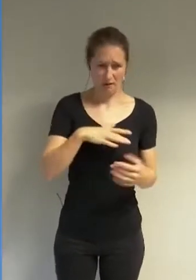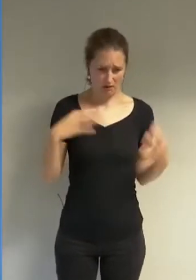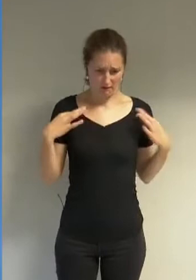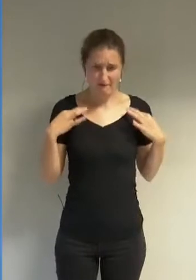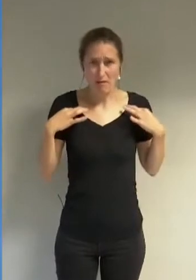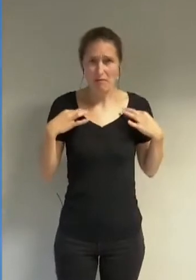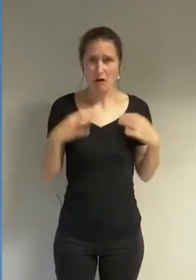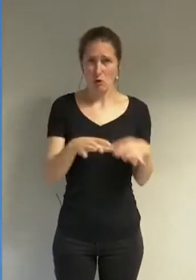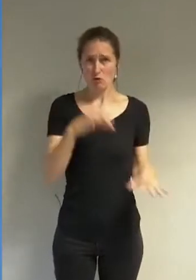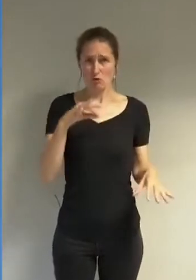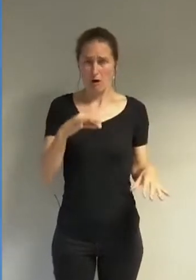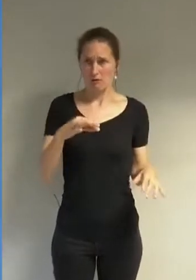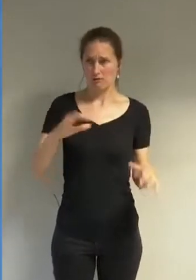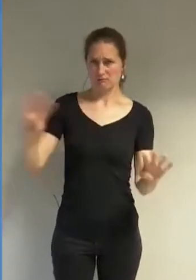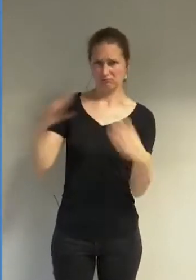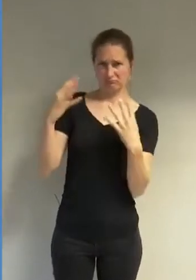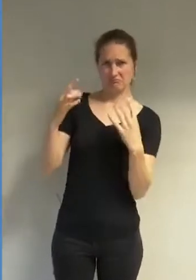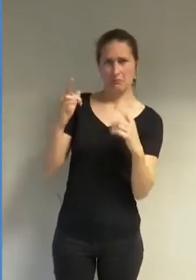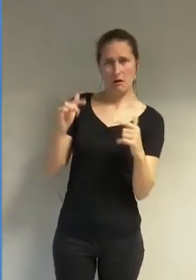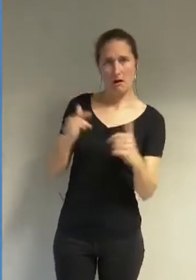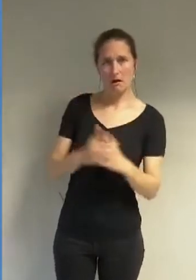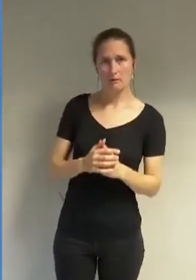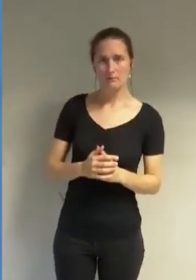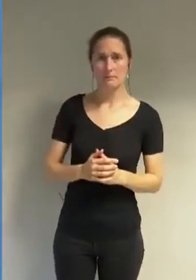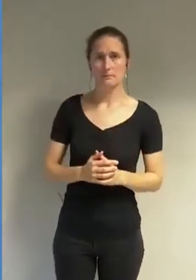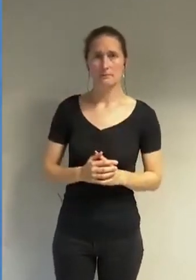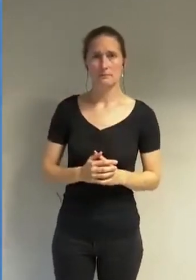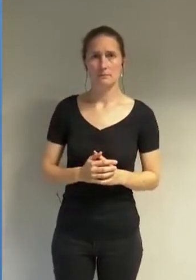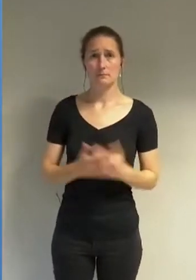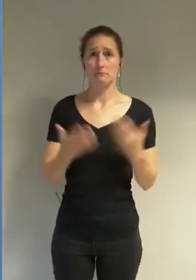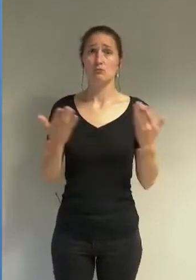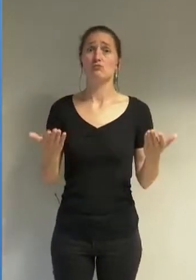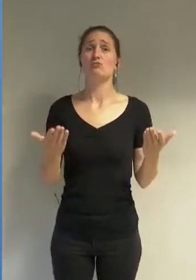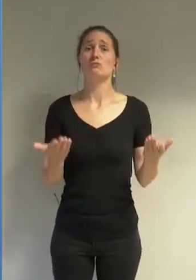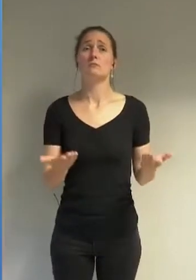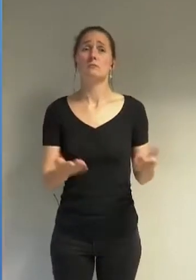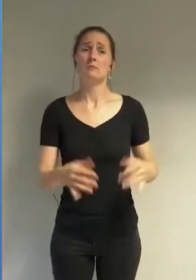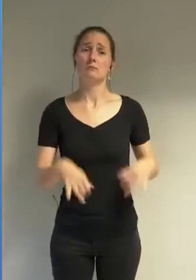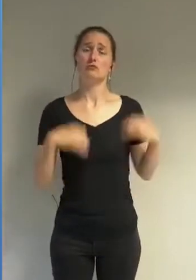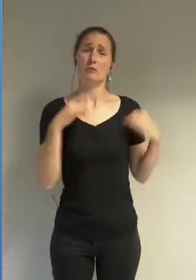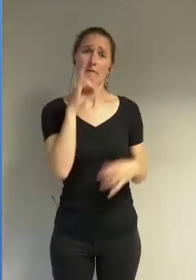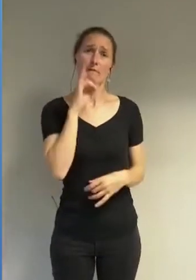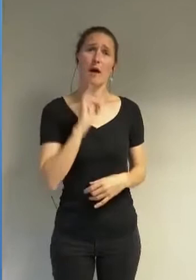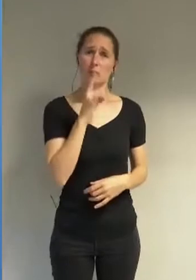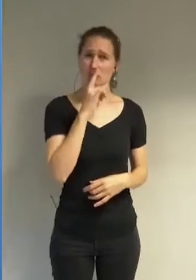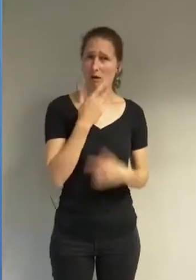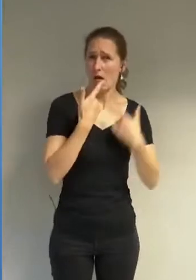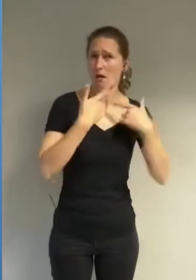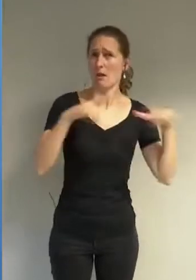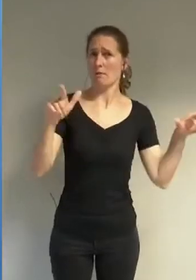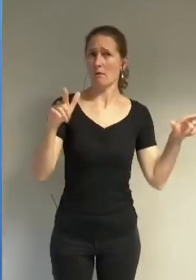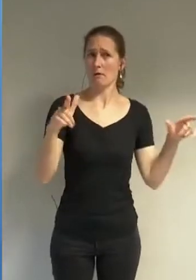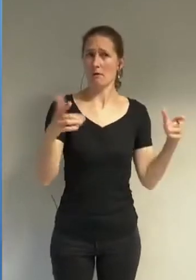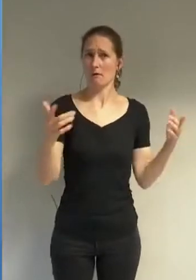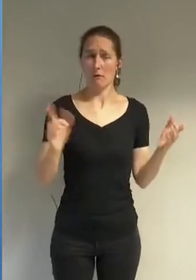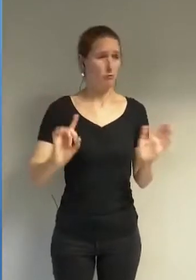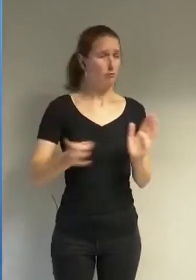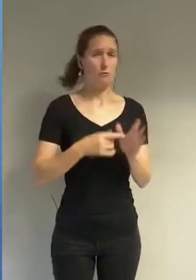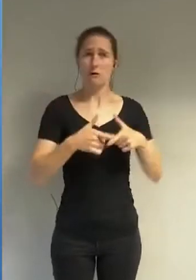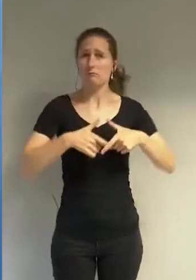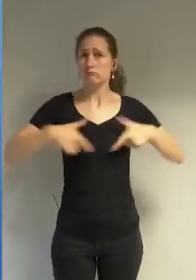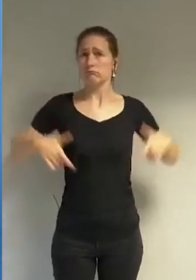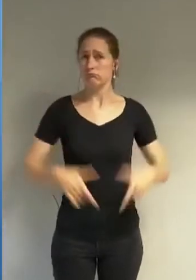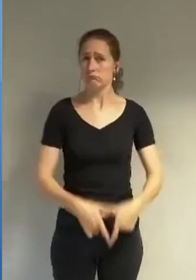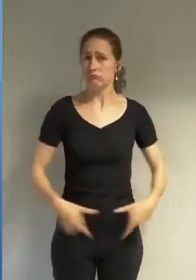que dirons-nous à cette jeune femme aujourd'hui libre de paraître en maillot de pièce le bikini dans nos